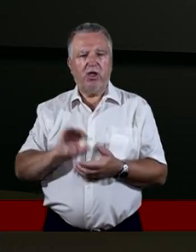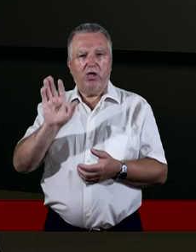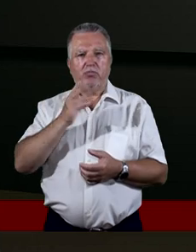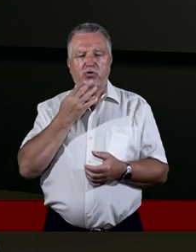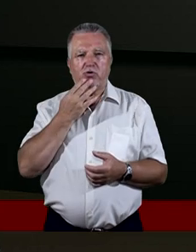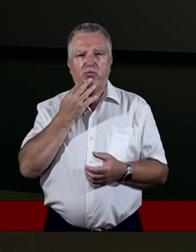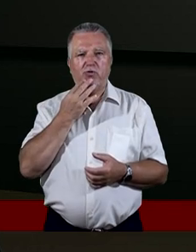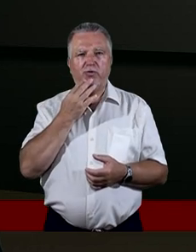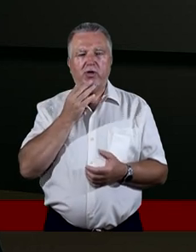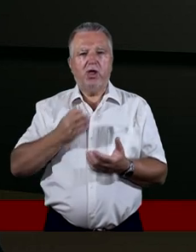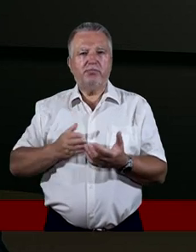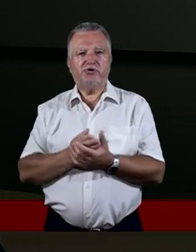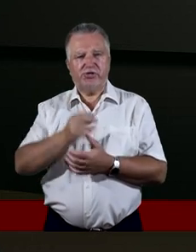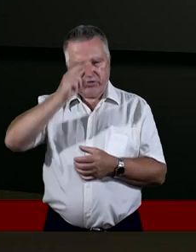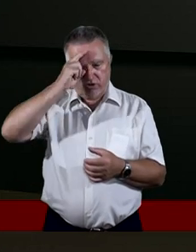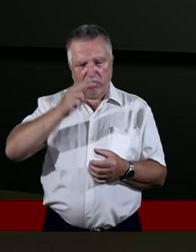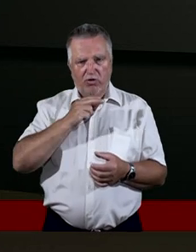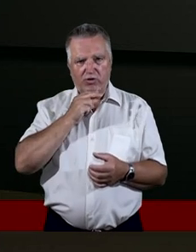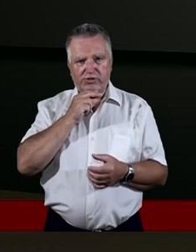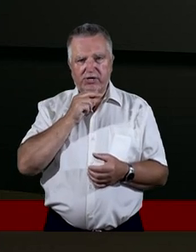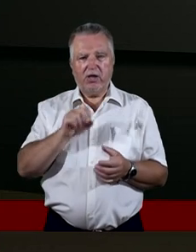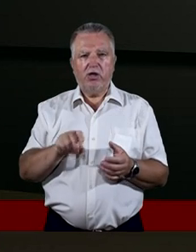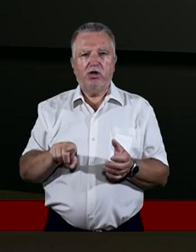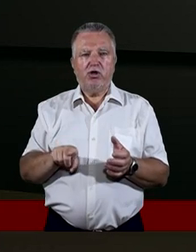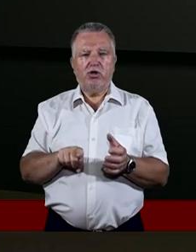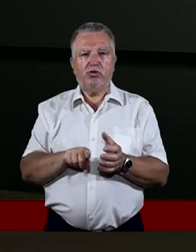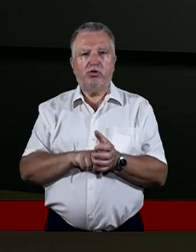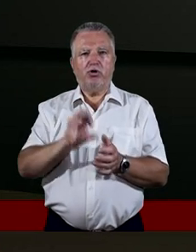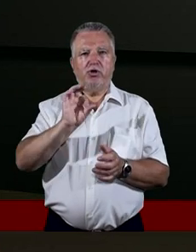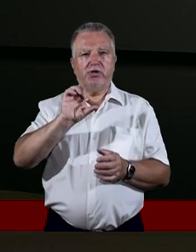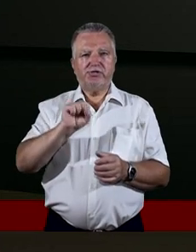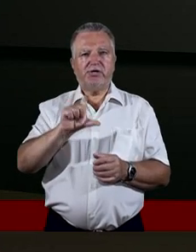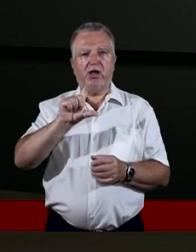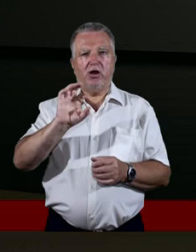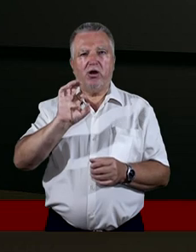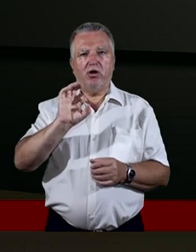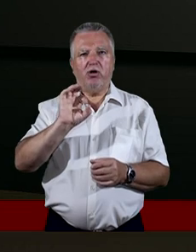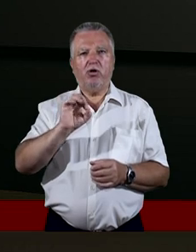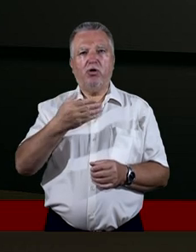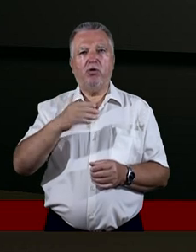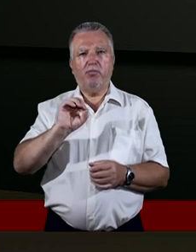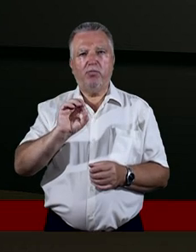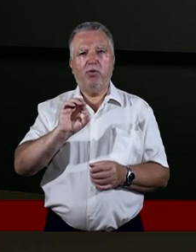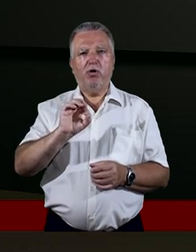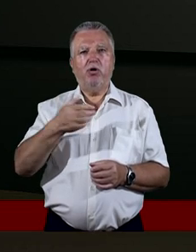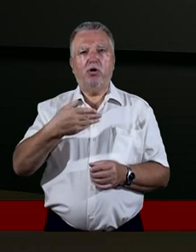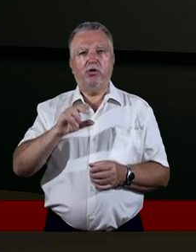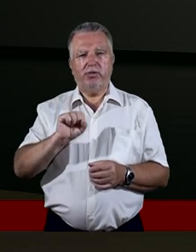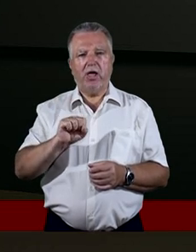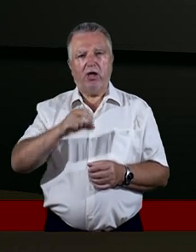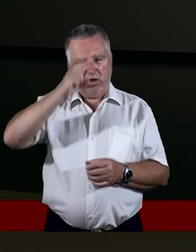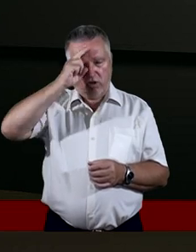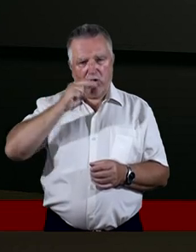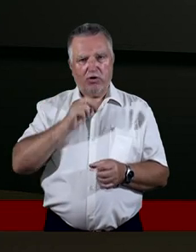tym do Salomona. Tego Boga wypróbowałem w moim życiu. On jest wielkim Bogiem. On jest Twoim Ojcem.